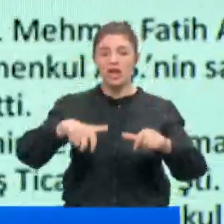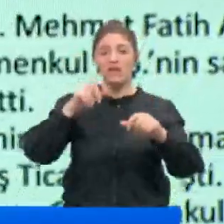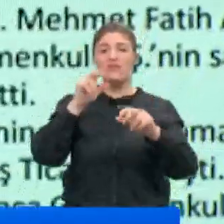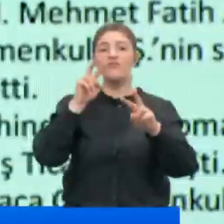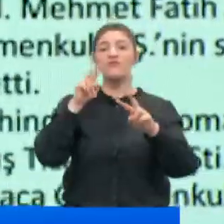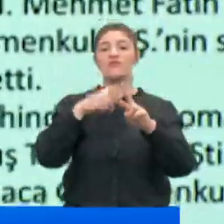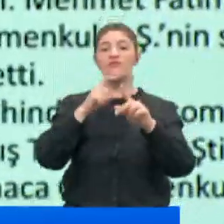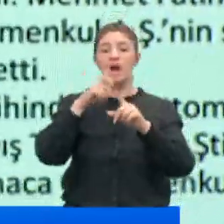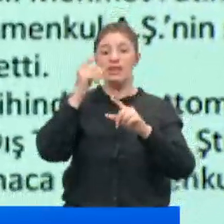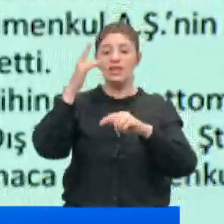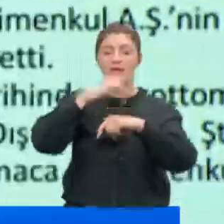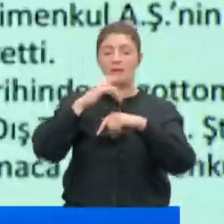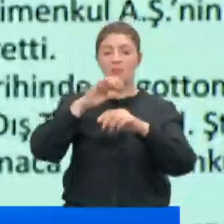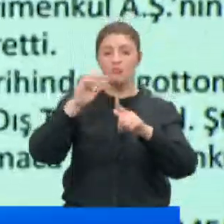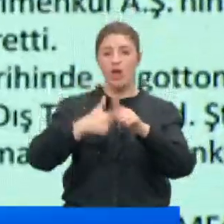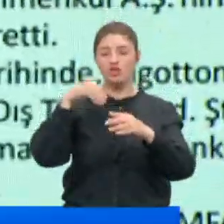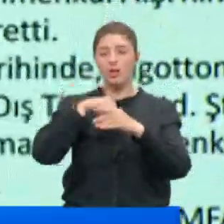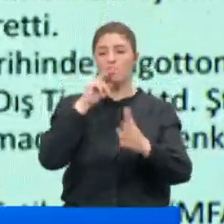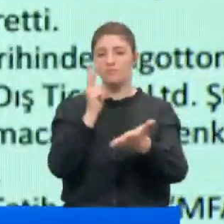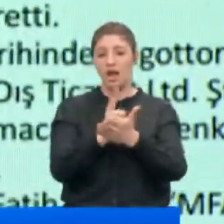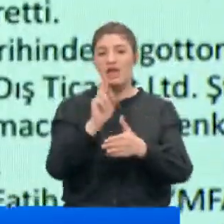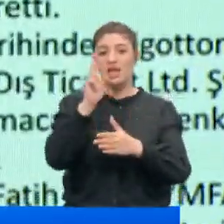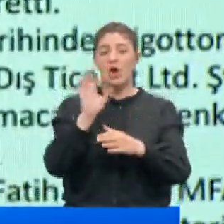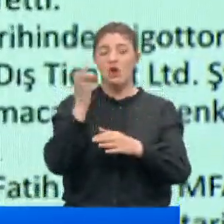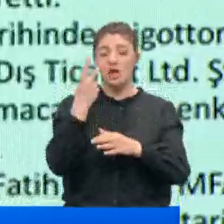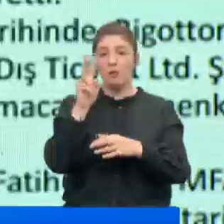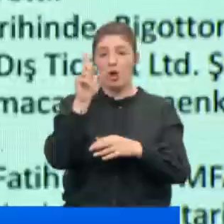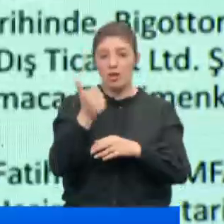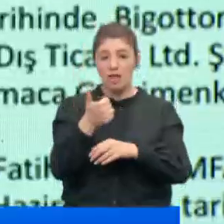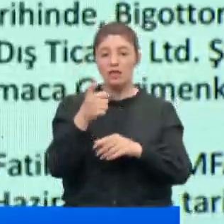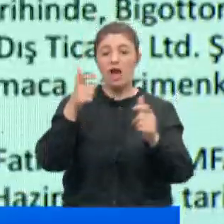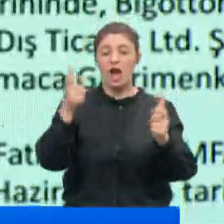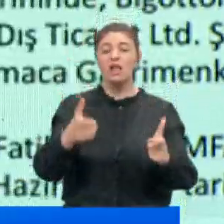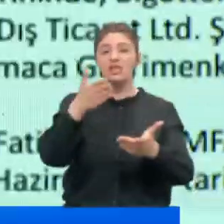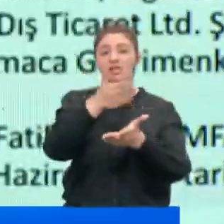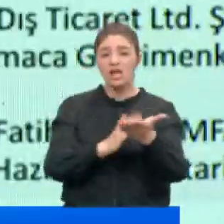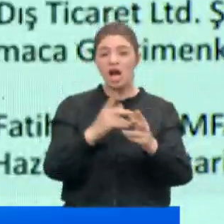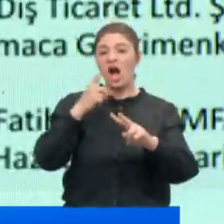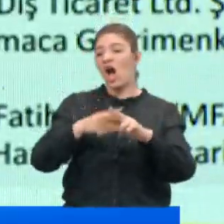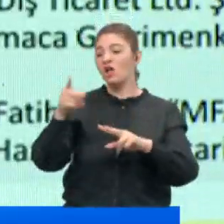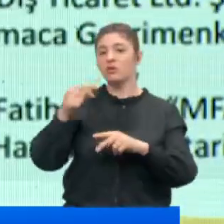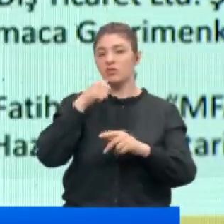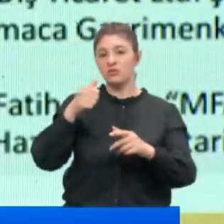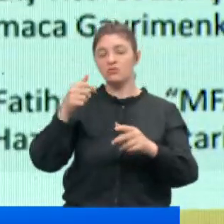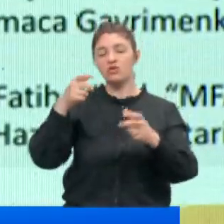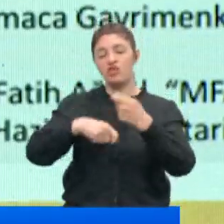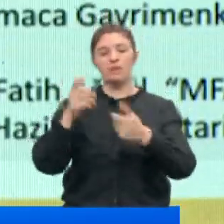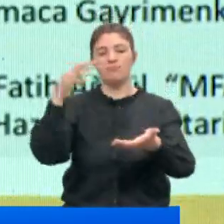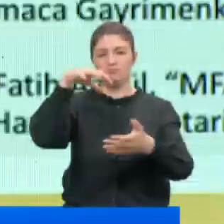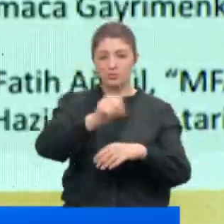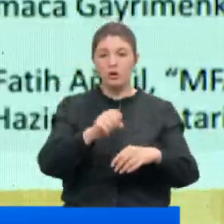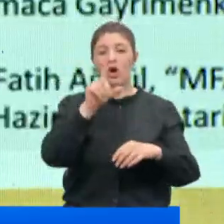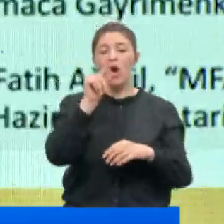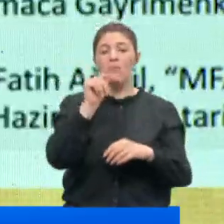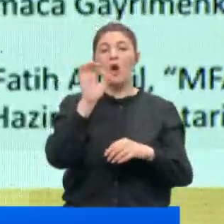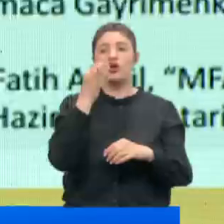Projesi için karar alıyor. 7 Ocak 2016'da alanın yarısını Atmaca Gayrimenkul satın alıyor. 11 Ocak'ta